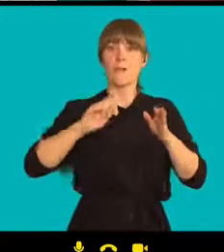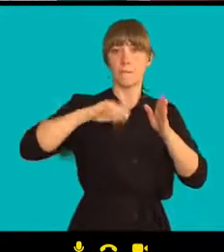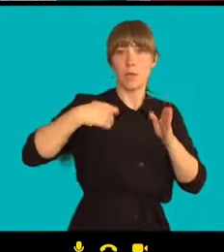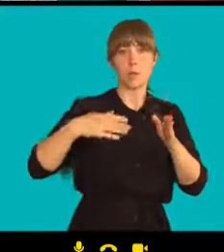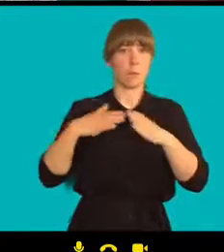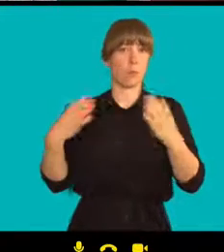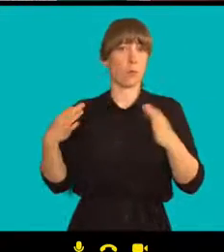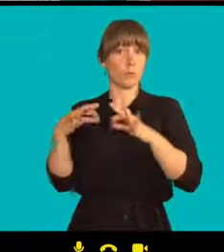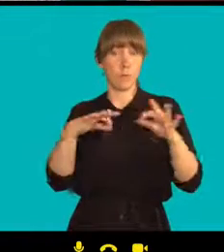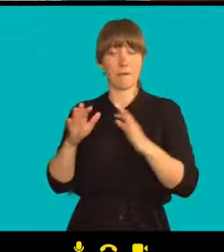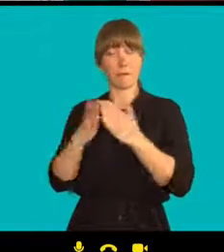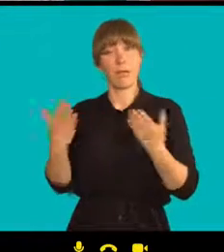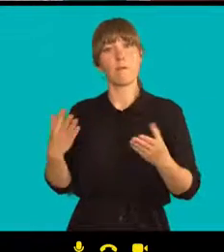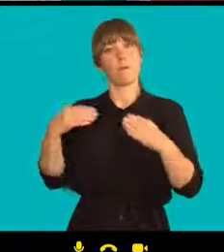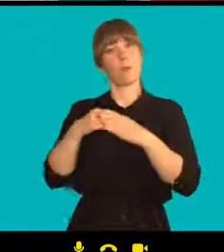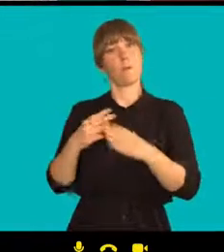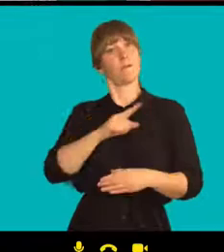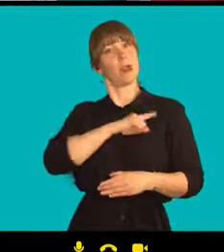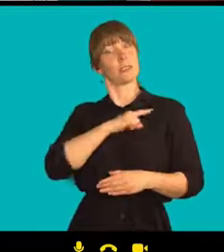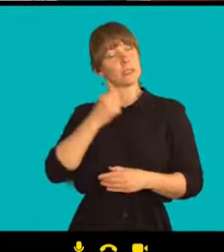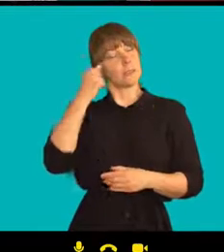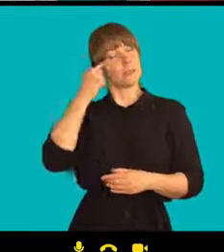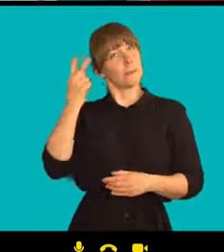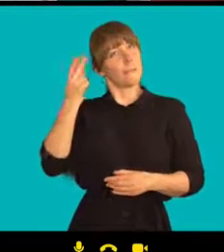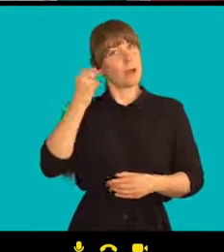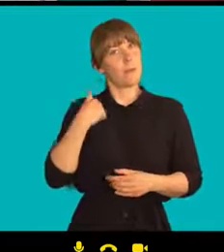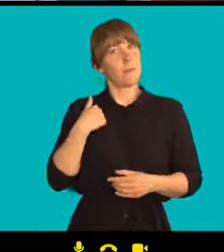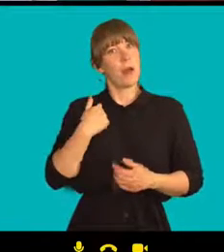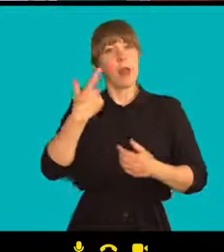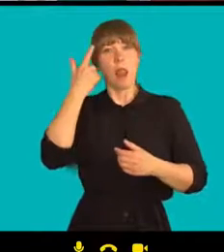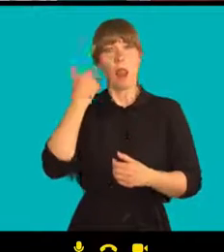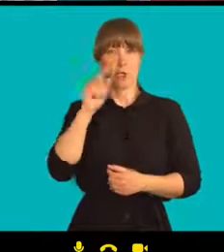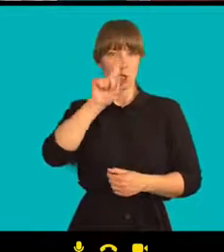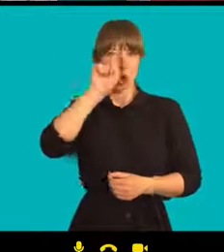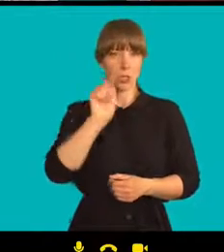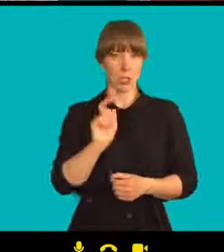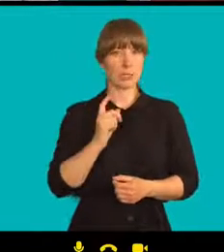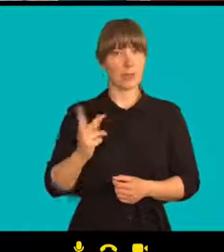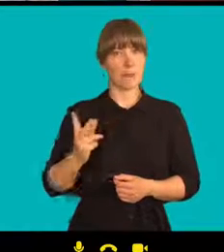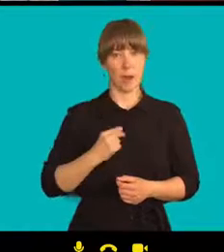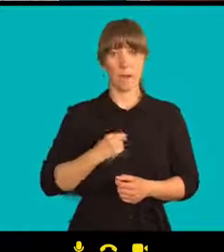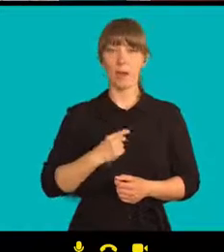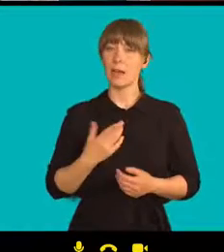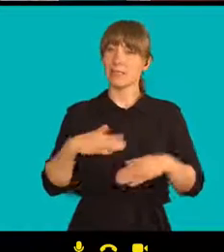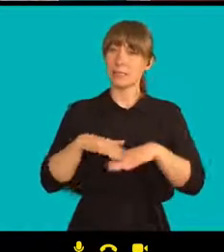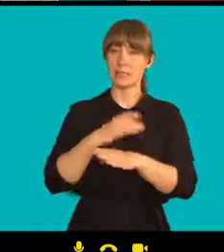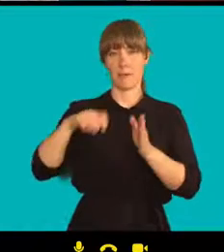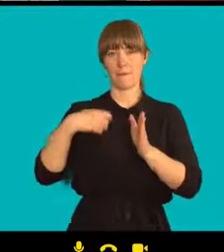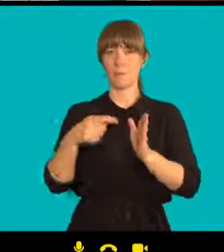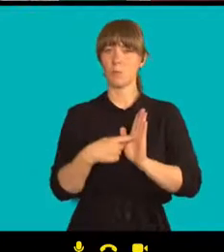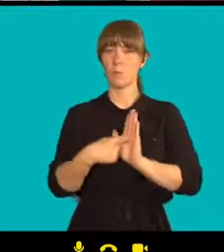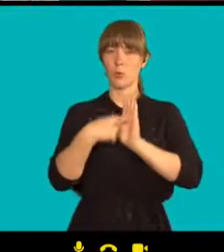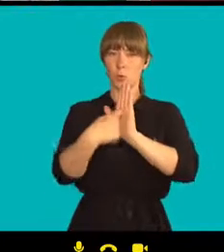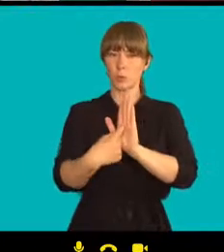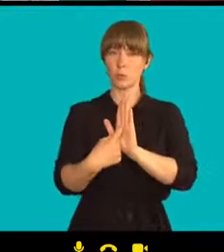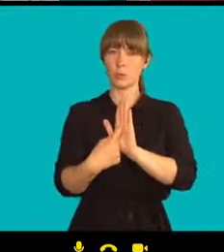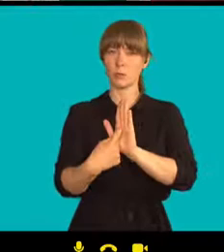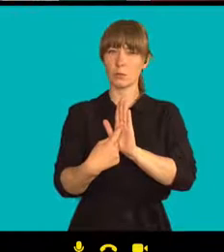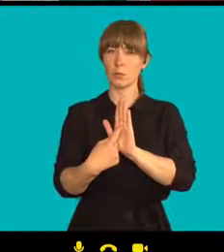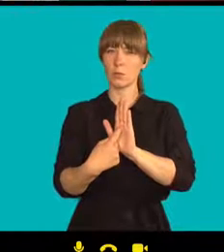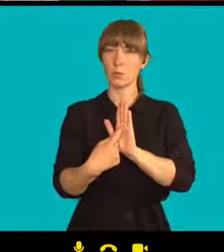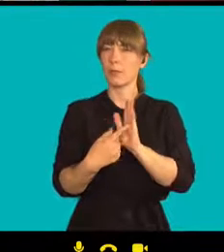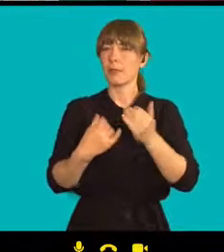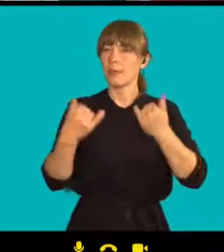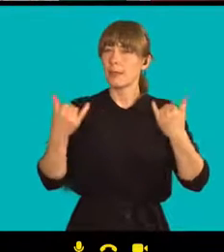myslím, že minulé leto tam ukázalo, že nejen v Bělorusku, ale vlastně celému se to ukázalo, že není